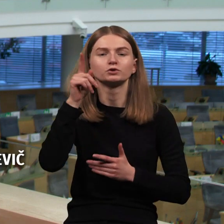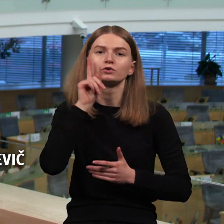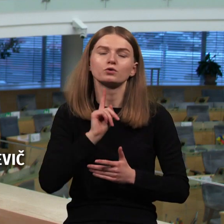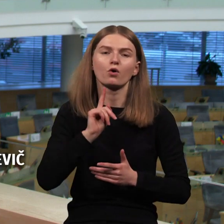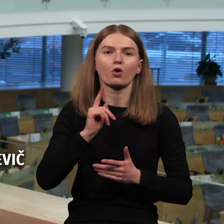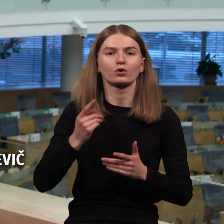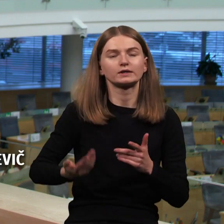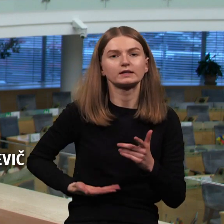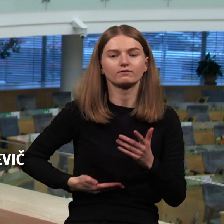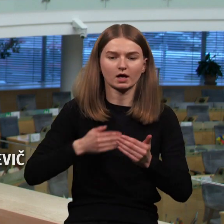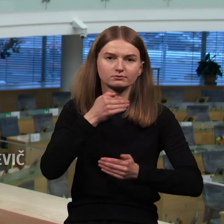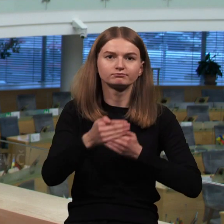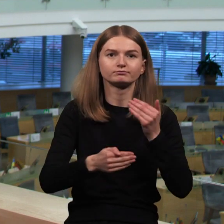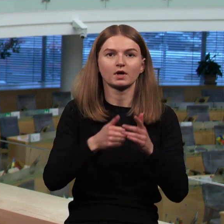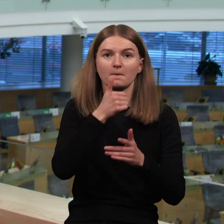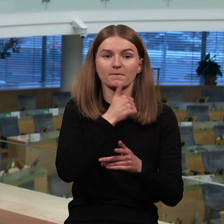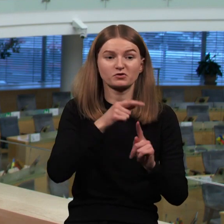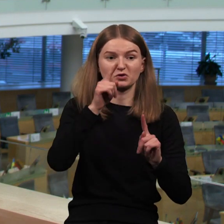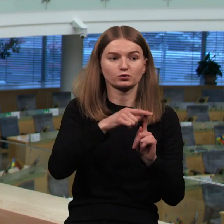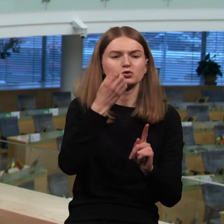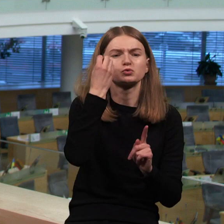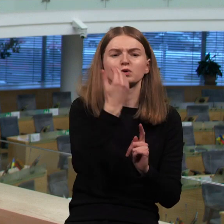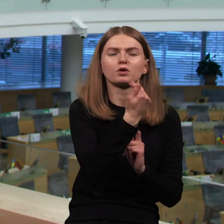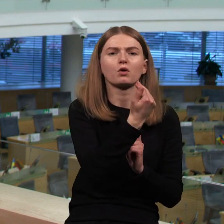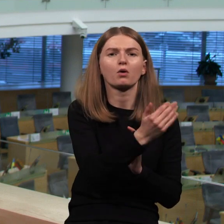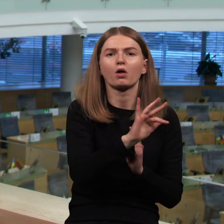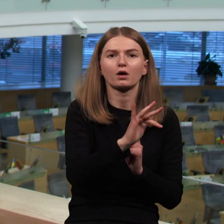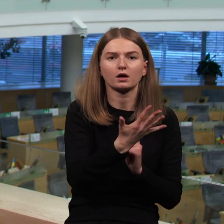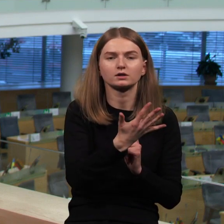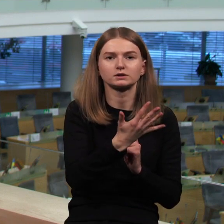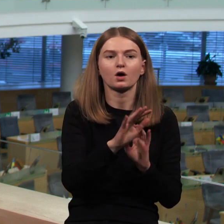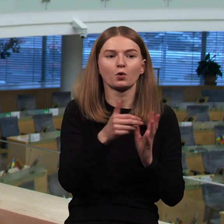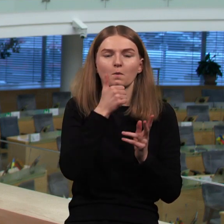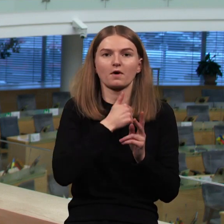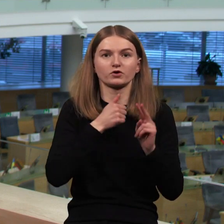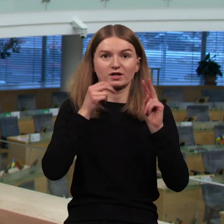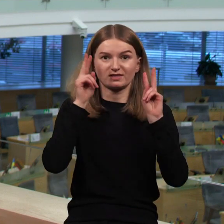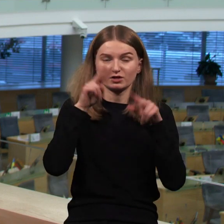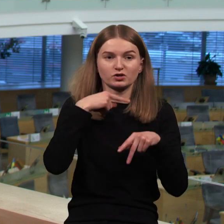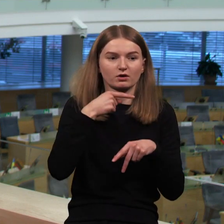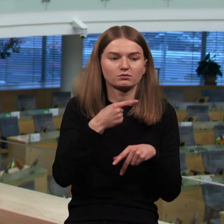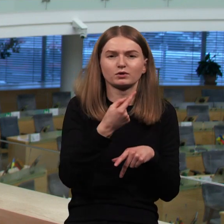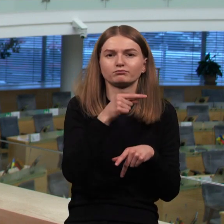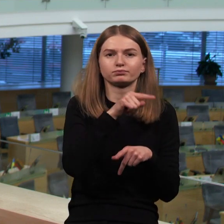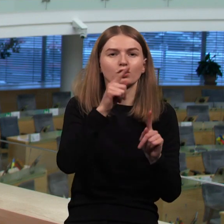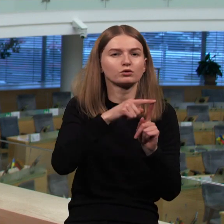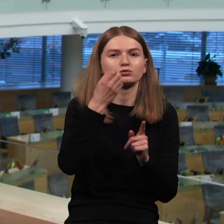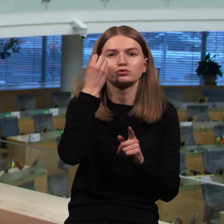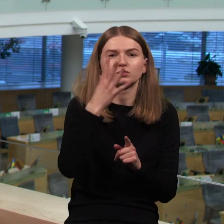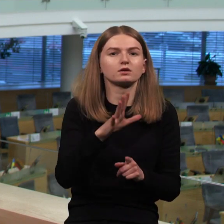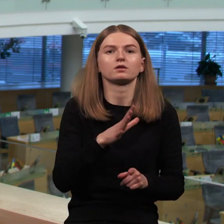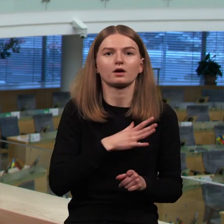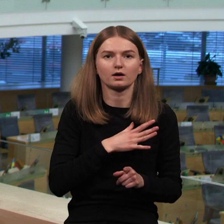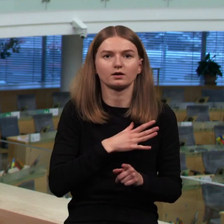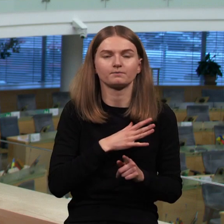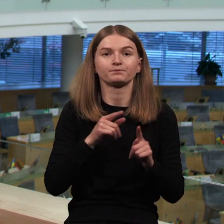gyvenimą. Esa negalima suprasti tautos savybių, nepažįstant jos kalbos. Ir nieko kitu tauta nepreikš savo